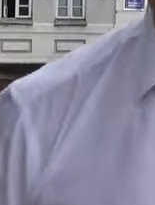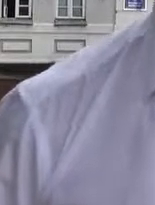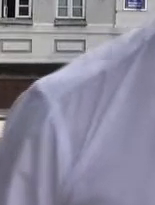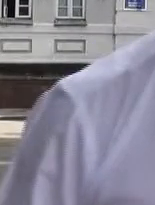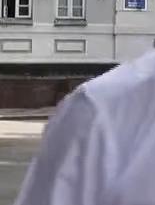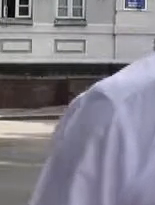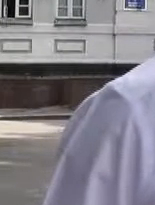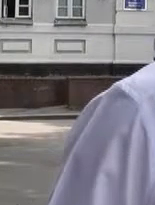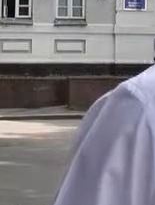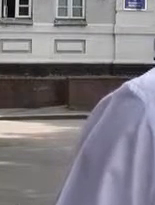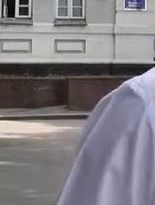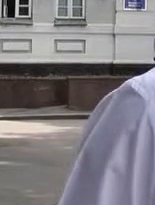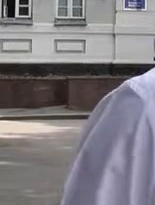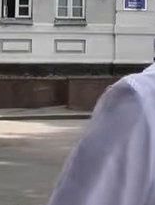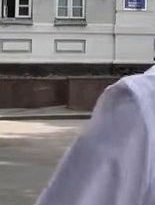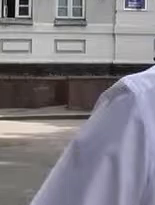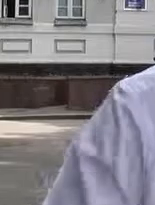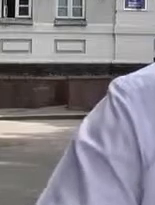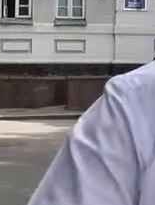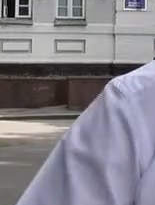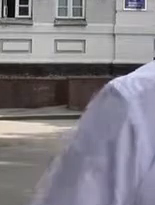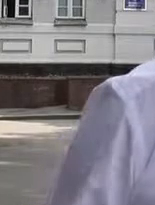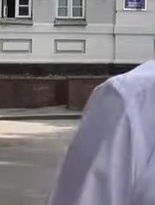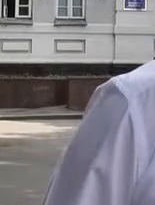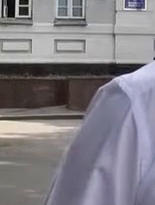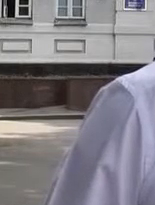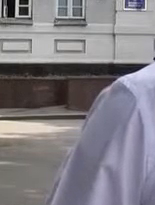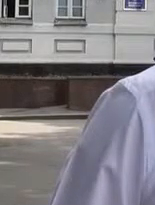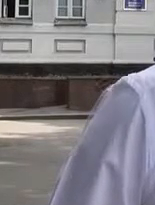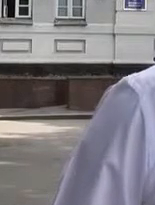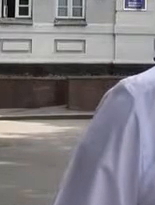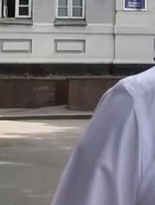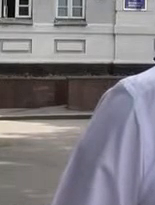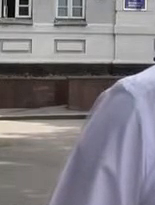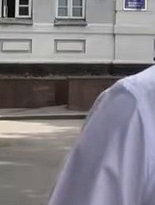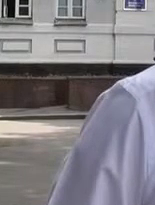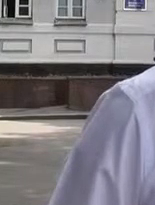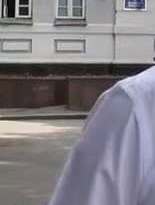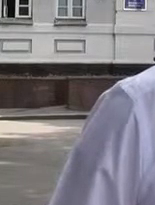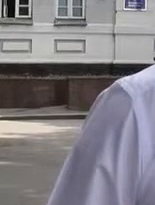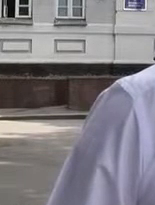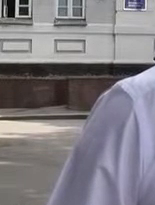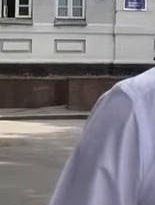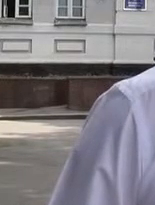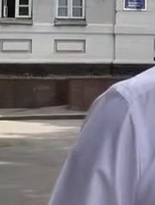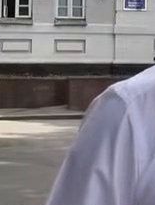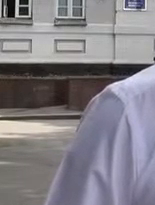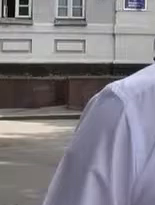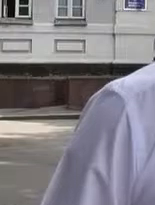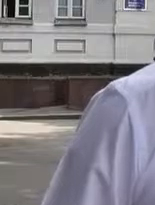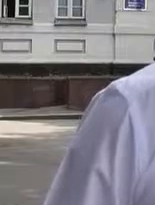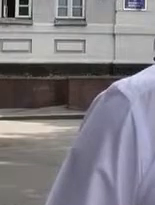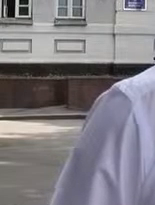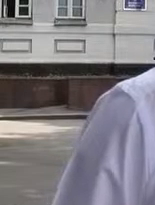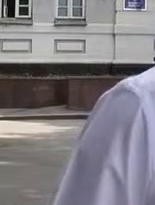комунальні підприємства також заробляють кошти і направляють їх на енергосбереження. А в чому полягає енергосбереження? Це заміна